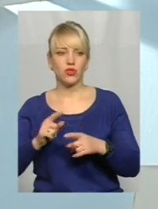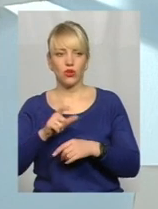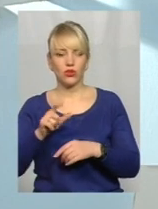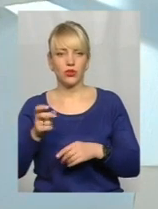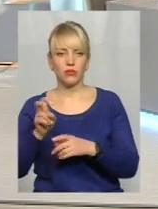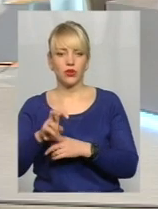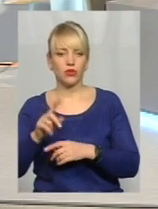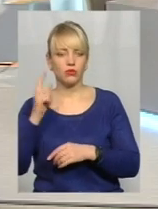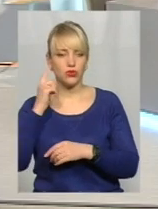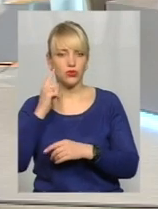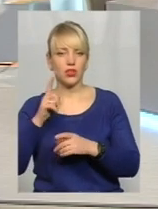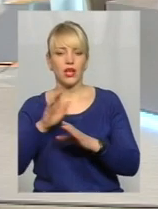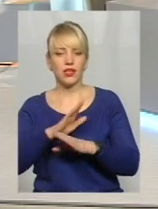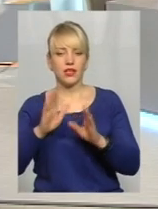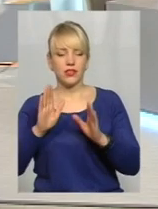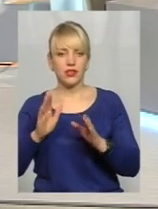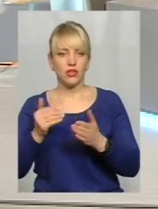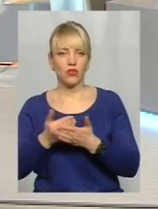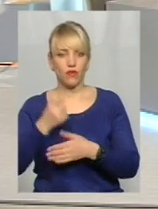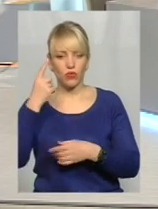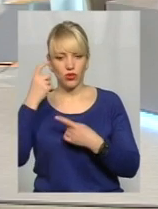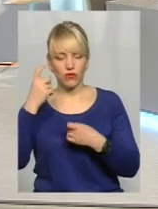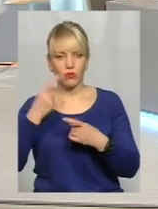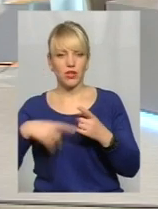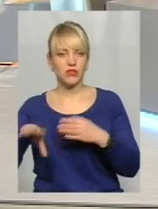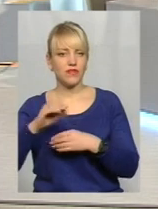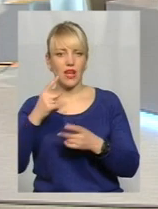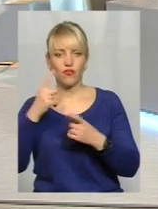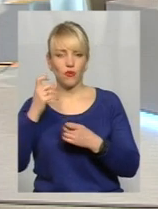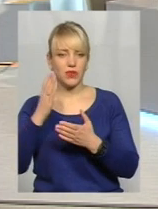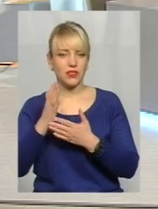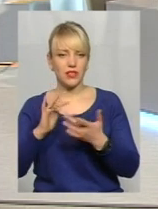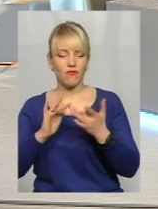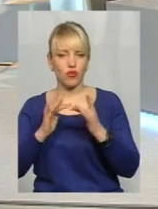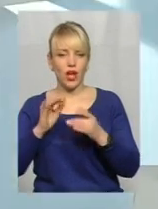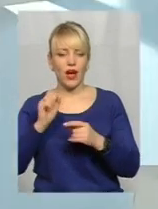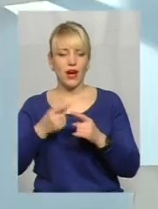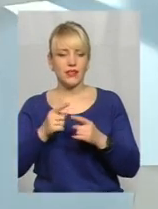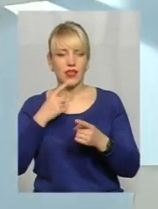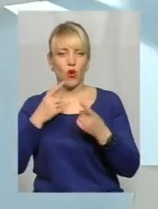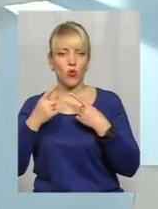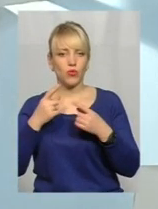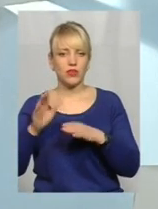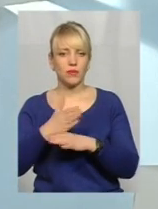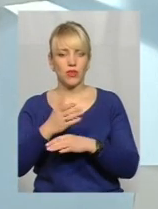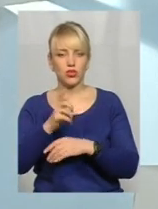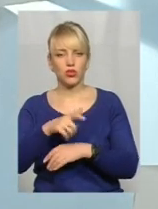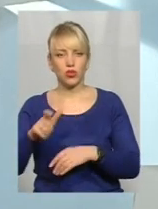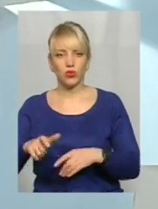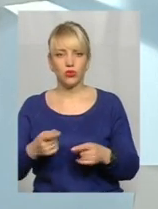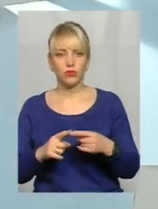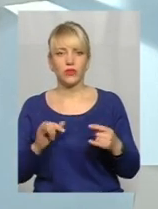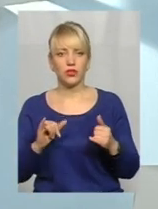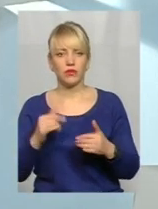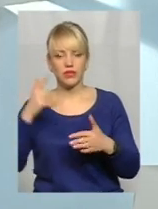інформацію. Вся інформація в інтернеті можна її просто загуглити і отримати вихідні дані. А це комунікація між один одним. Тобто, ми сподіваємось, що